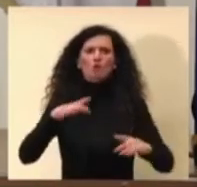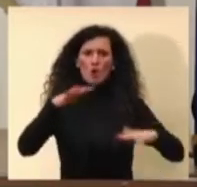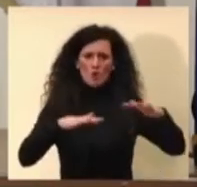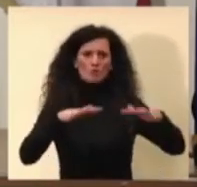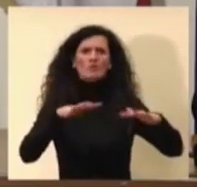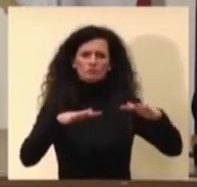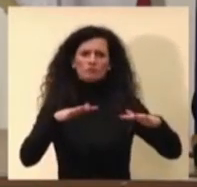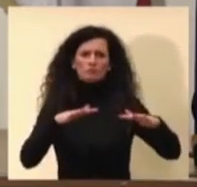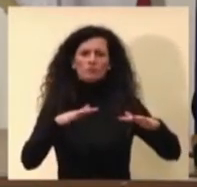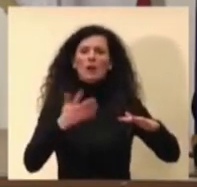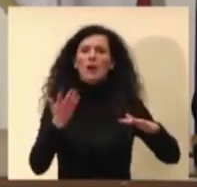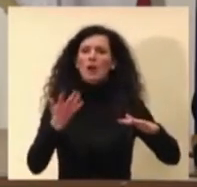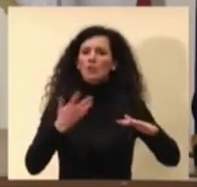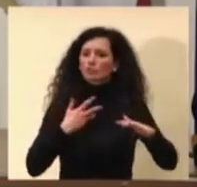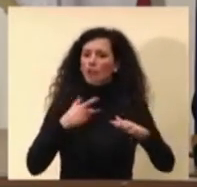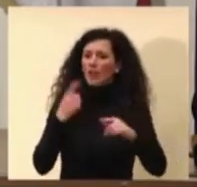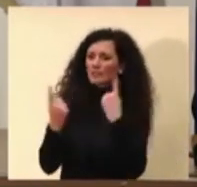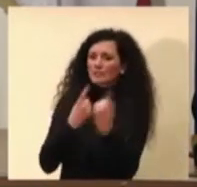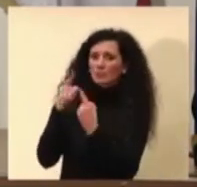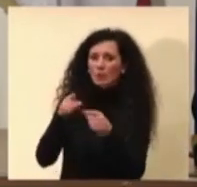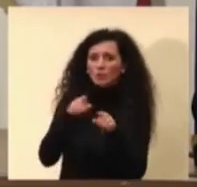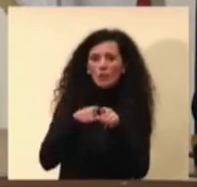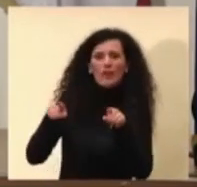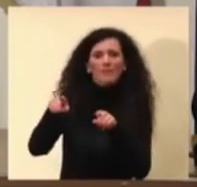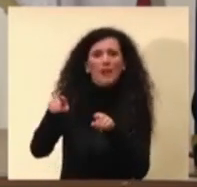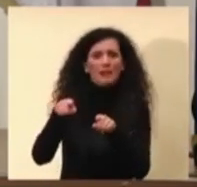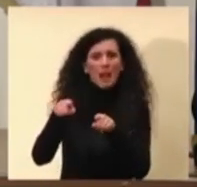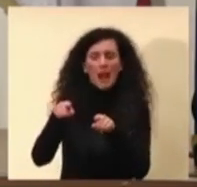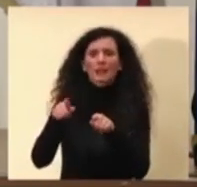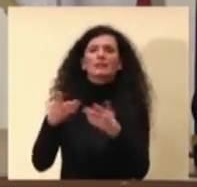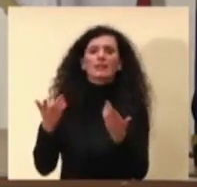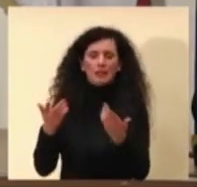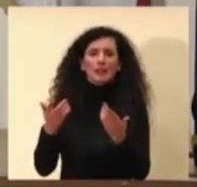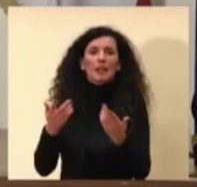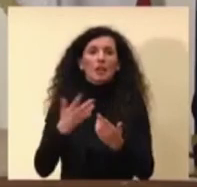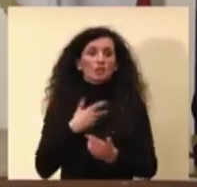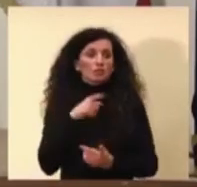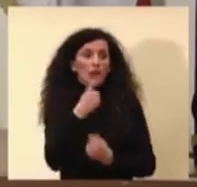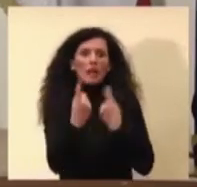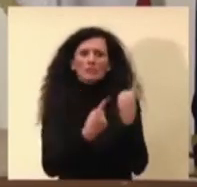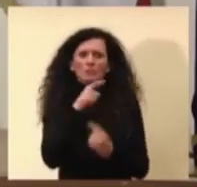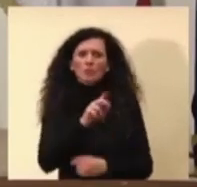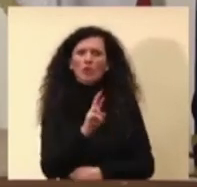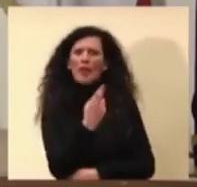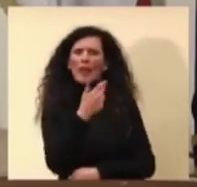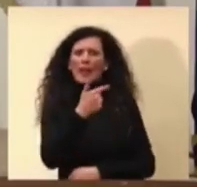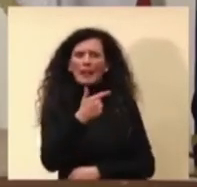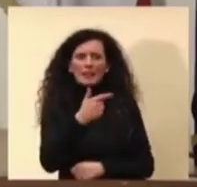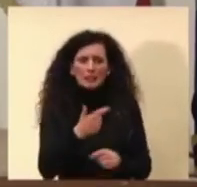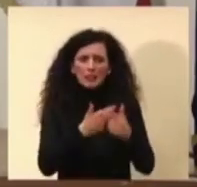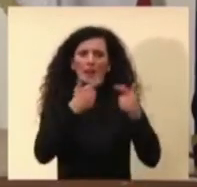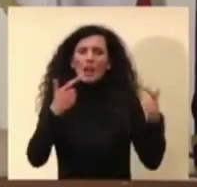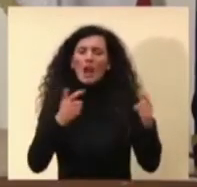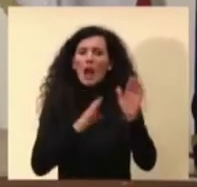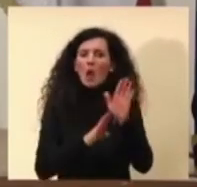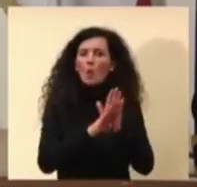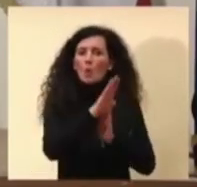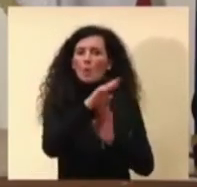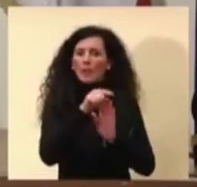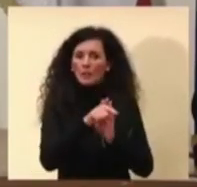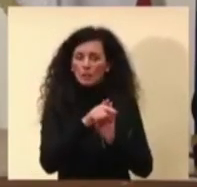lieve controtendenza verso un certo aumento dell'RT, in generale l'aumento dell'RT prelude a un aumento